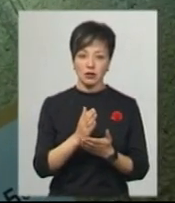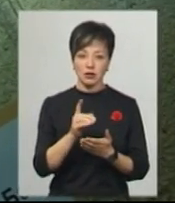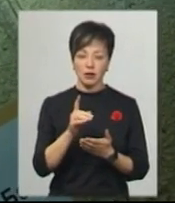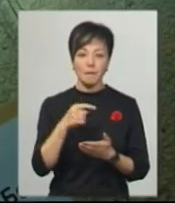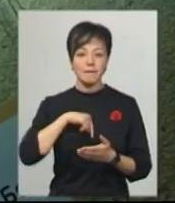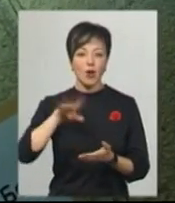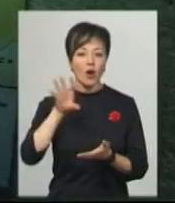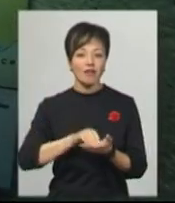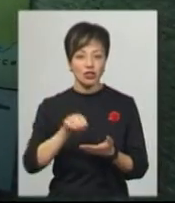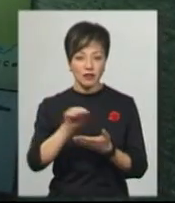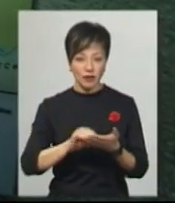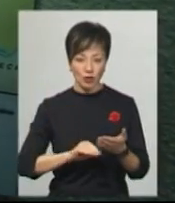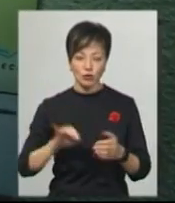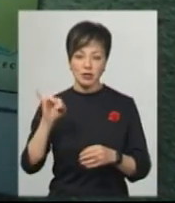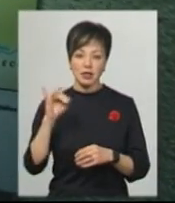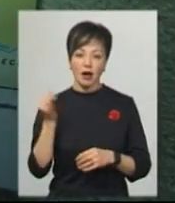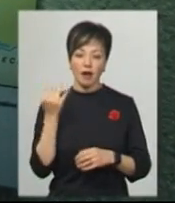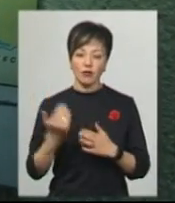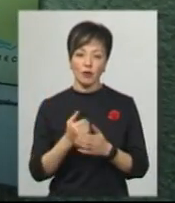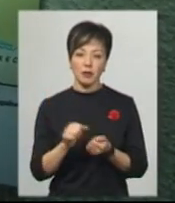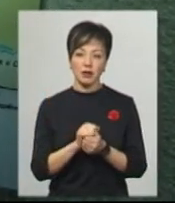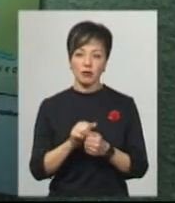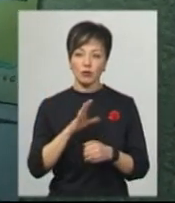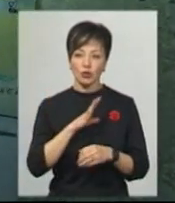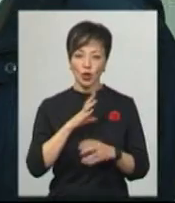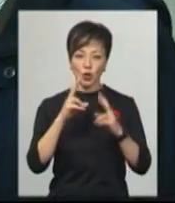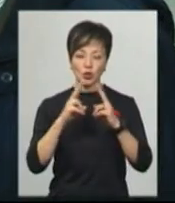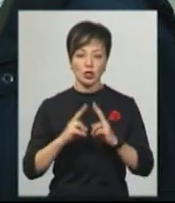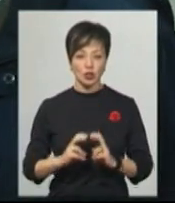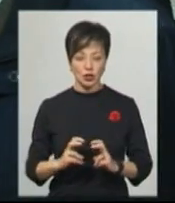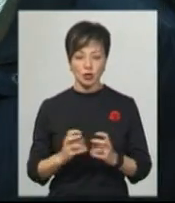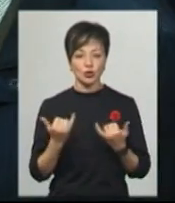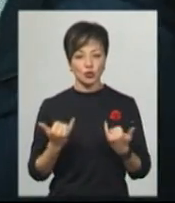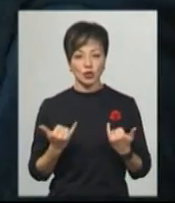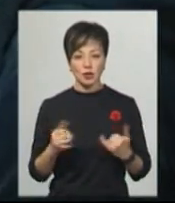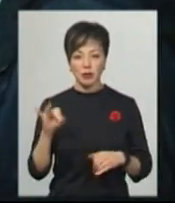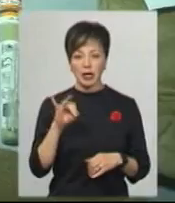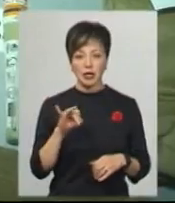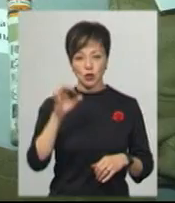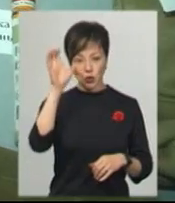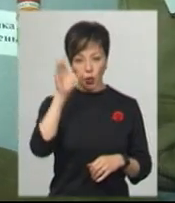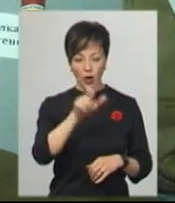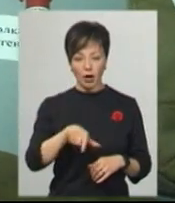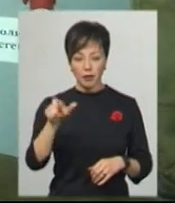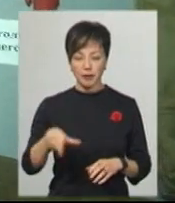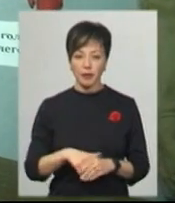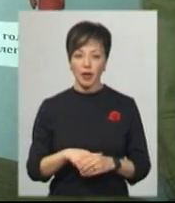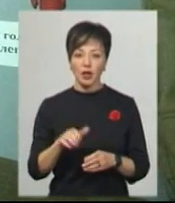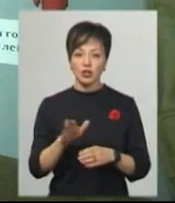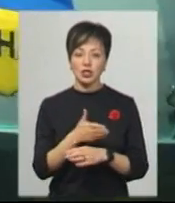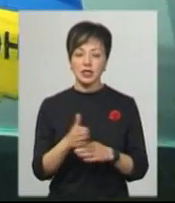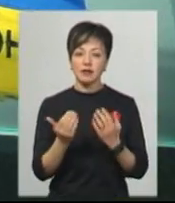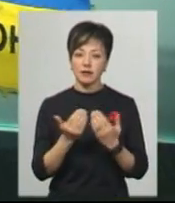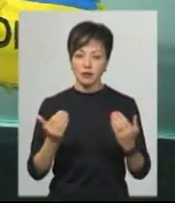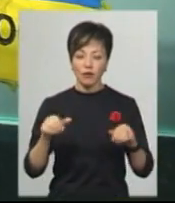цікаві нові матеріали, які були вже досліджені сучасними істориками. Додає, частин нової